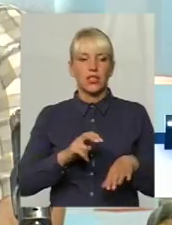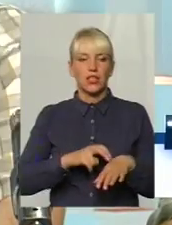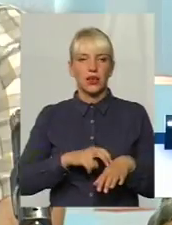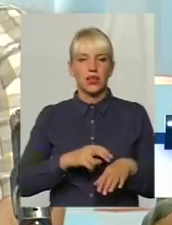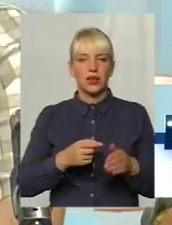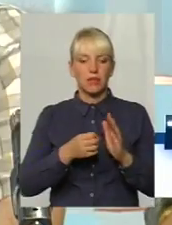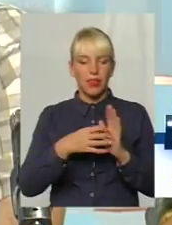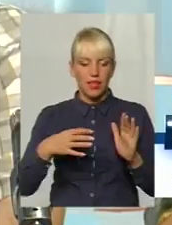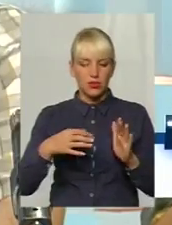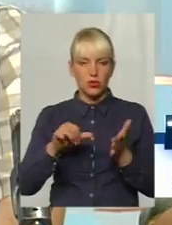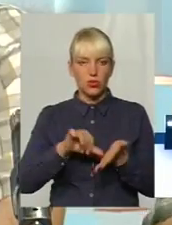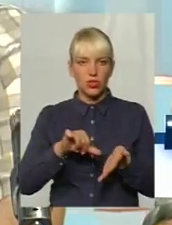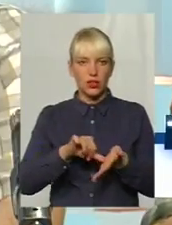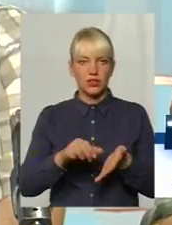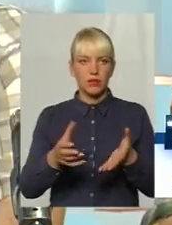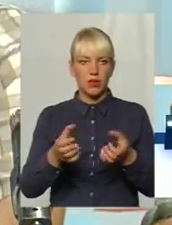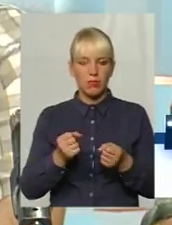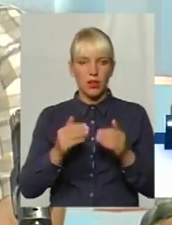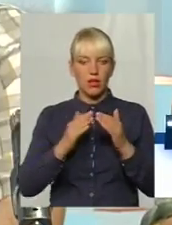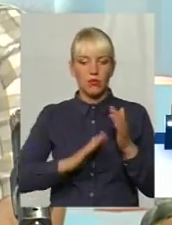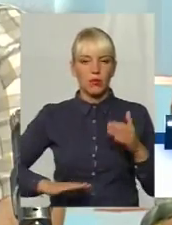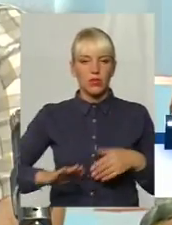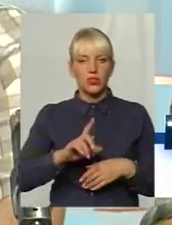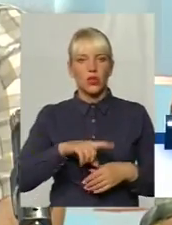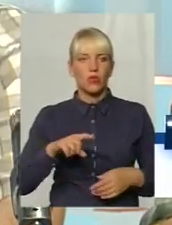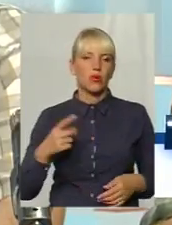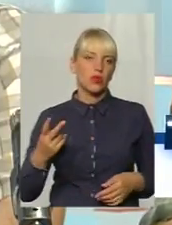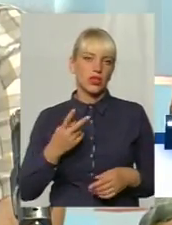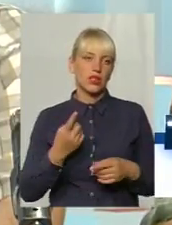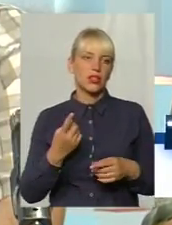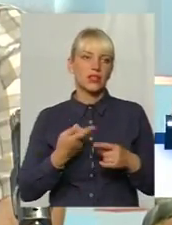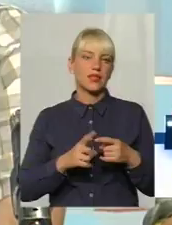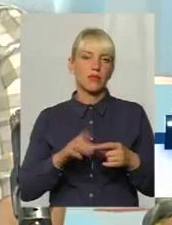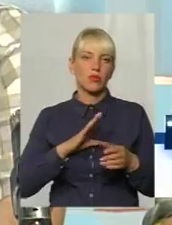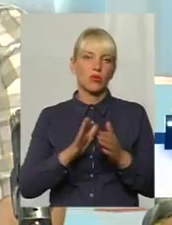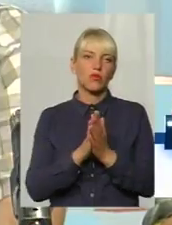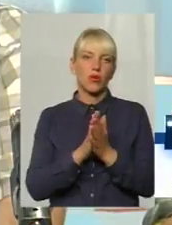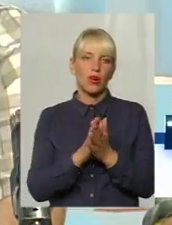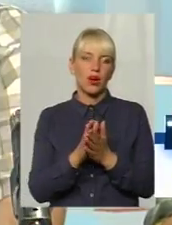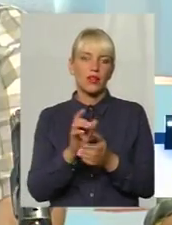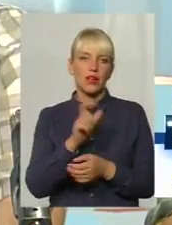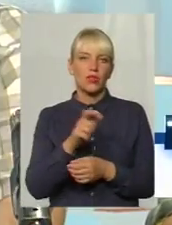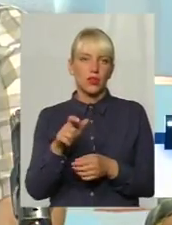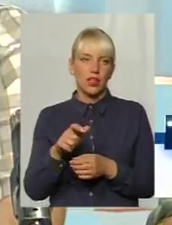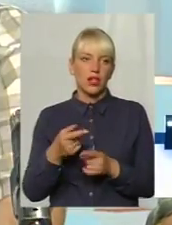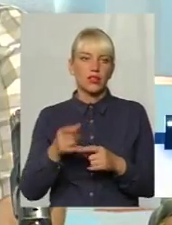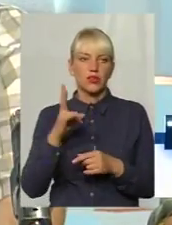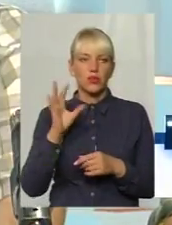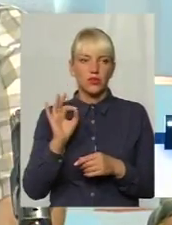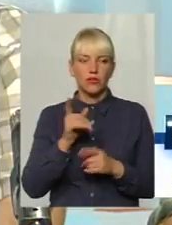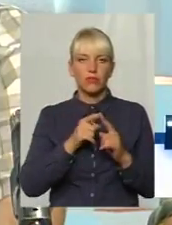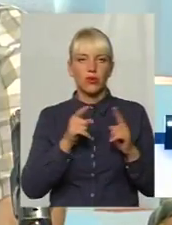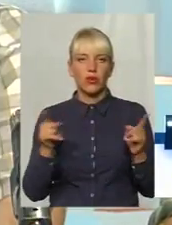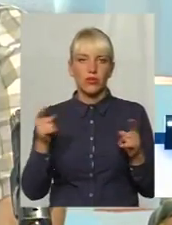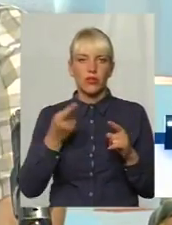-ї дільниці приймала в приміщенні першої поліклініки. Це було прохання мешканців. Але впродовж